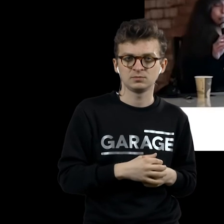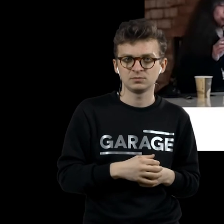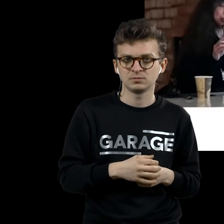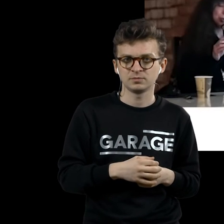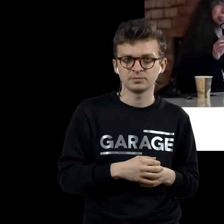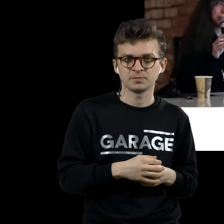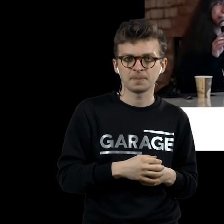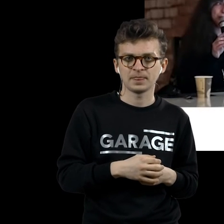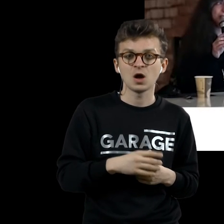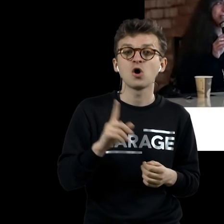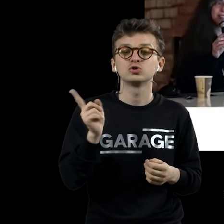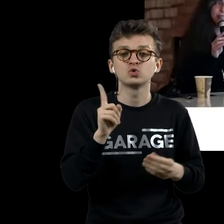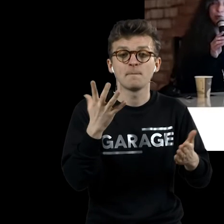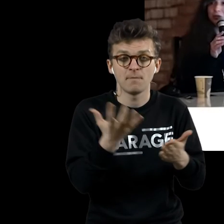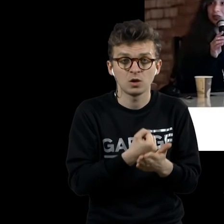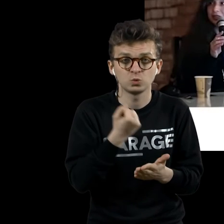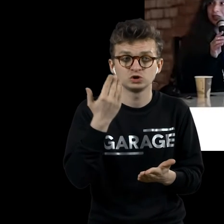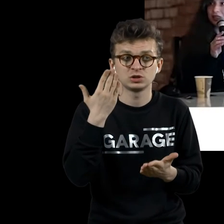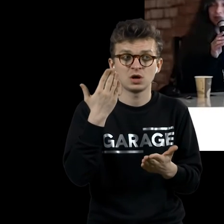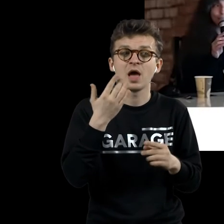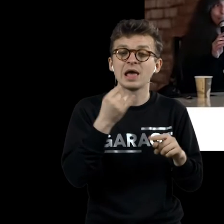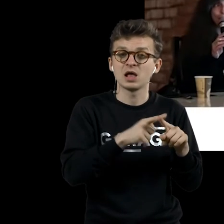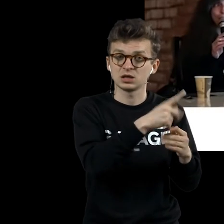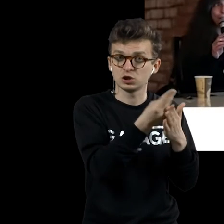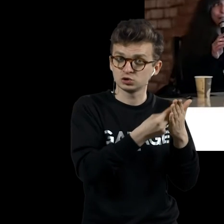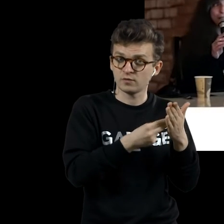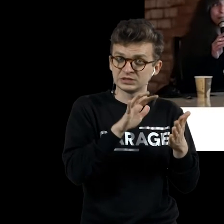Что получится, если смотреть... это нарисовано на стекле.